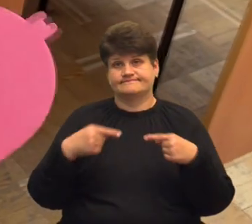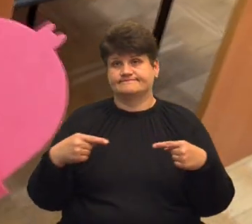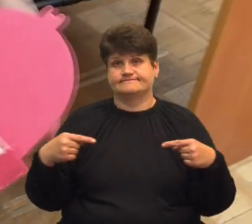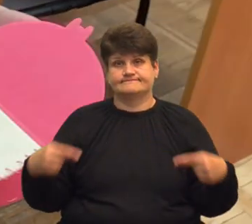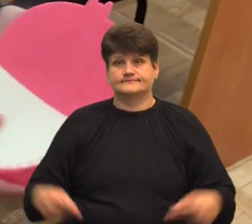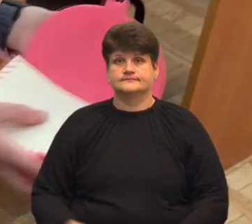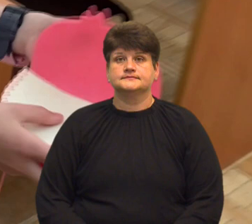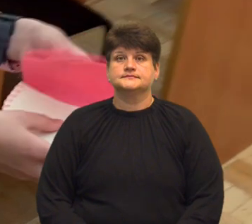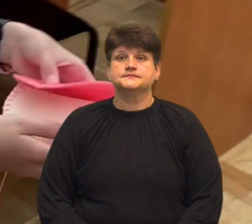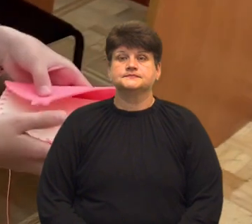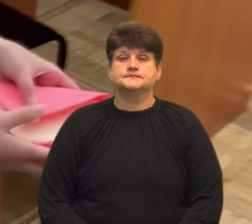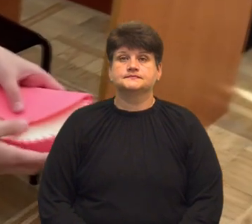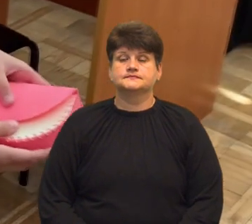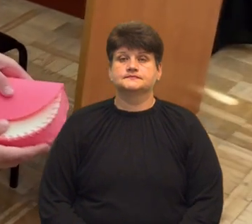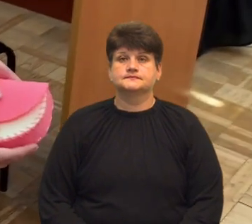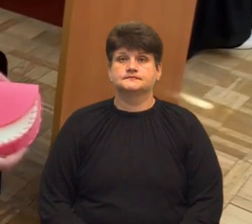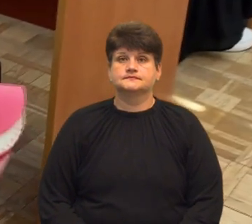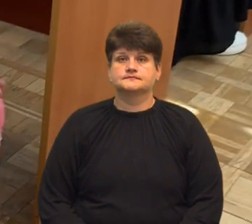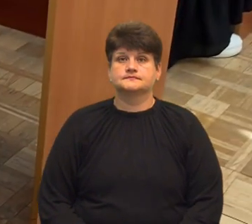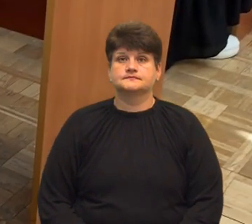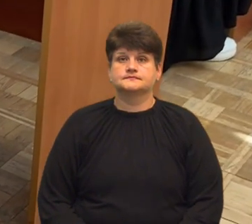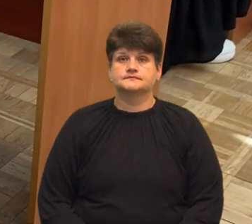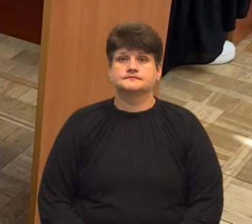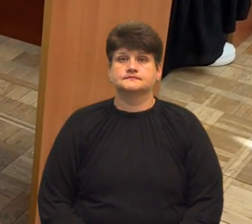Лобрус, Сніжана Заверуха, Суспільне новини, Тернопіль.